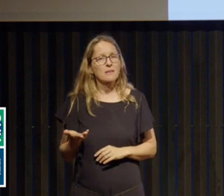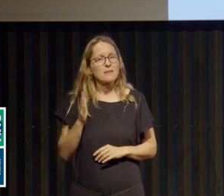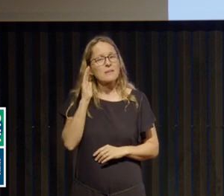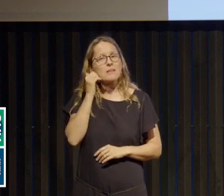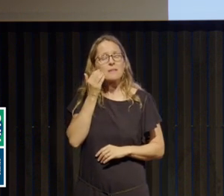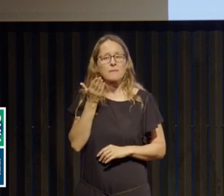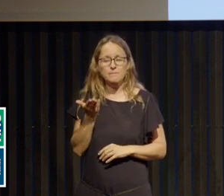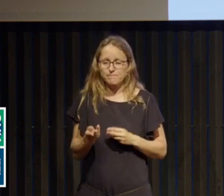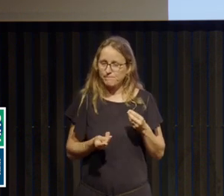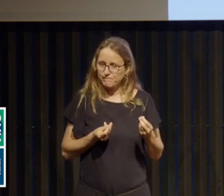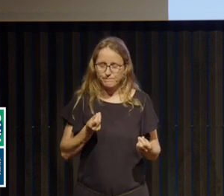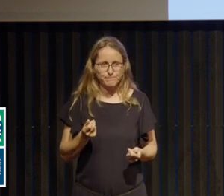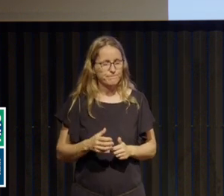pas,